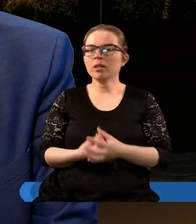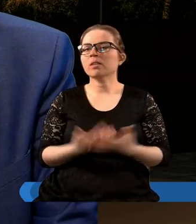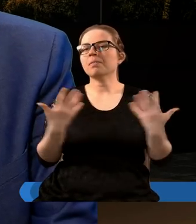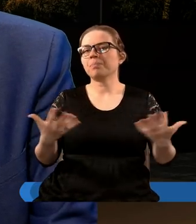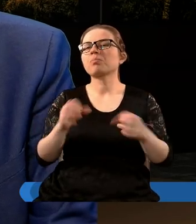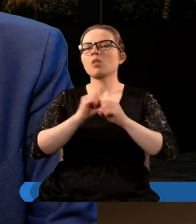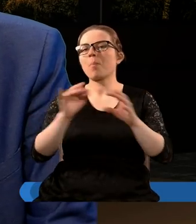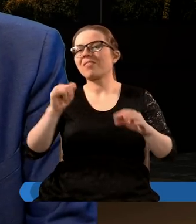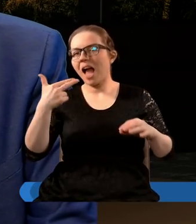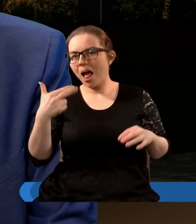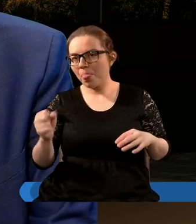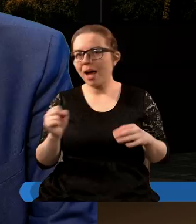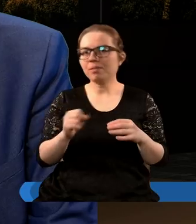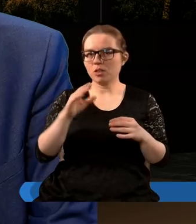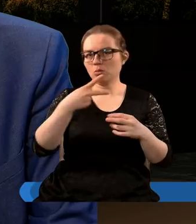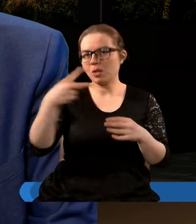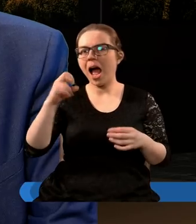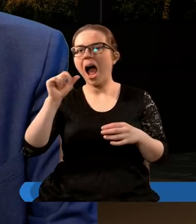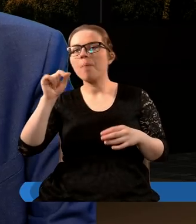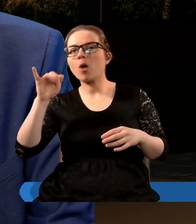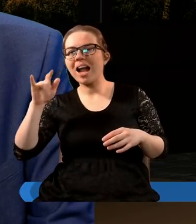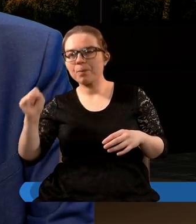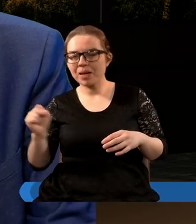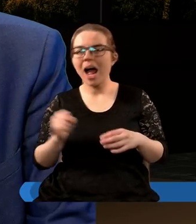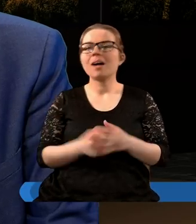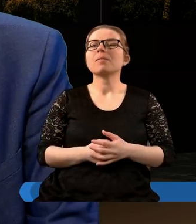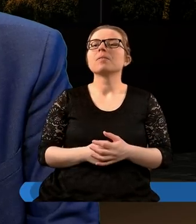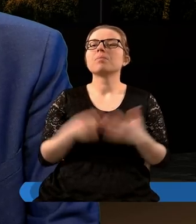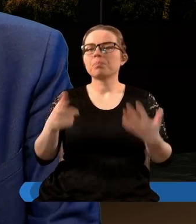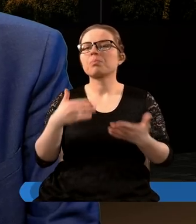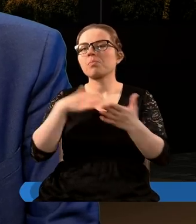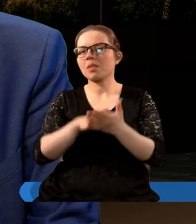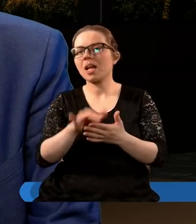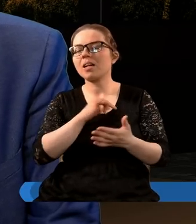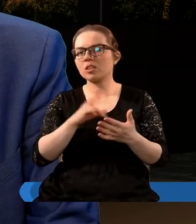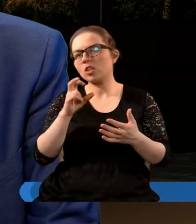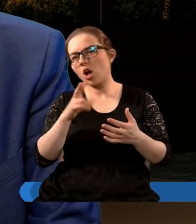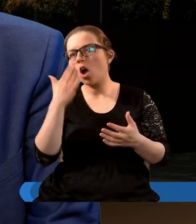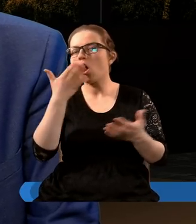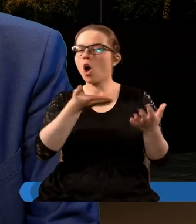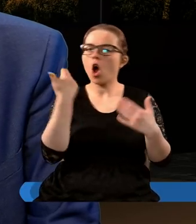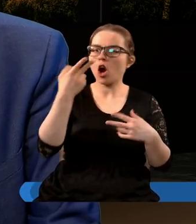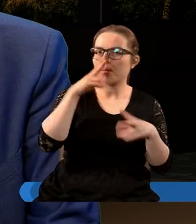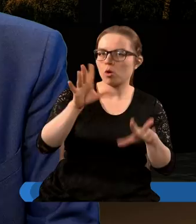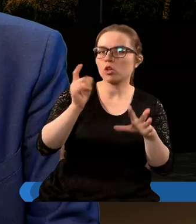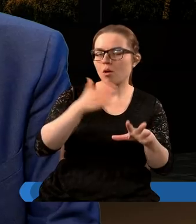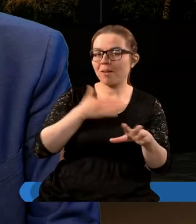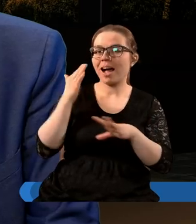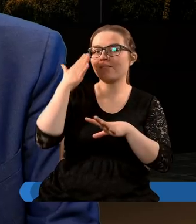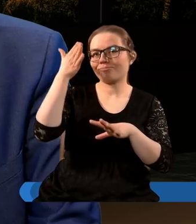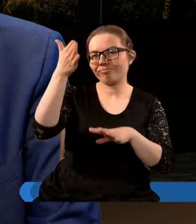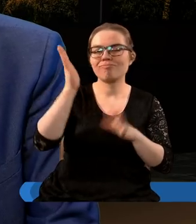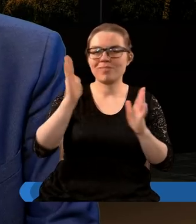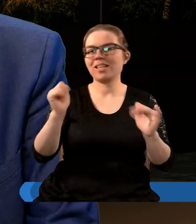przecież Księga Apokalipsy, tutaj zbliżamy się do jej końca, ale zaczyna się, choć pokaże ci, co się ma stać